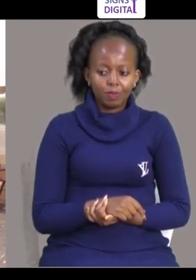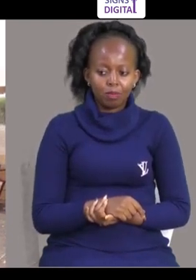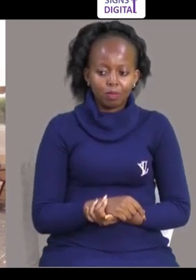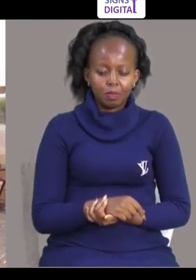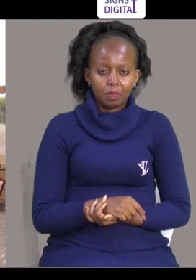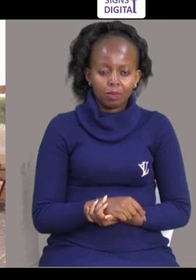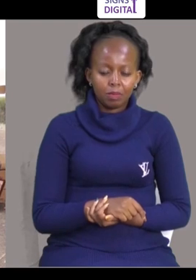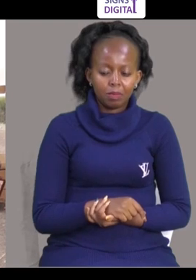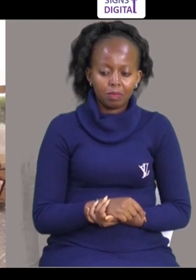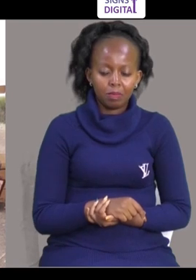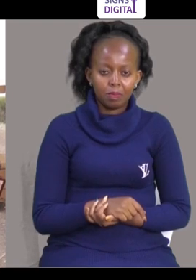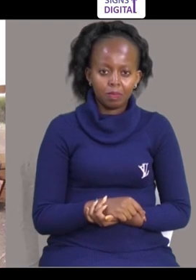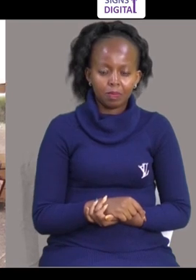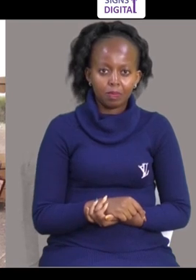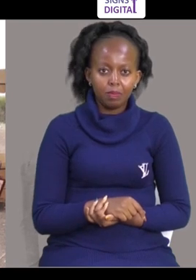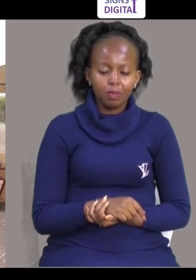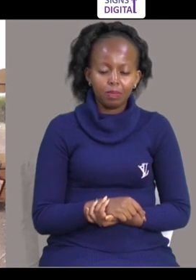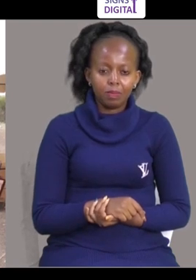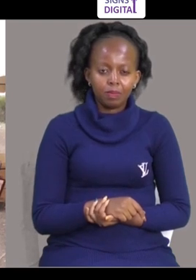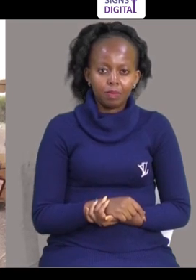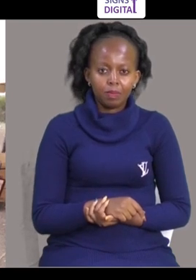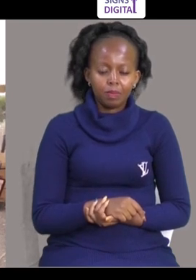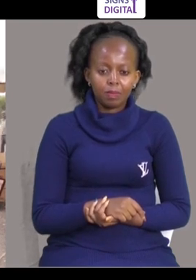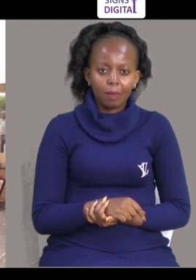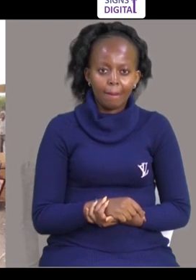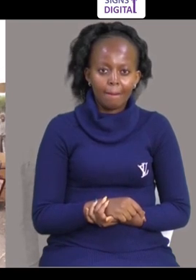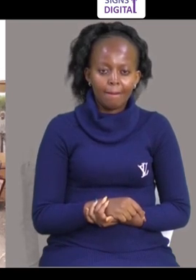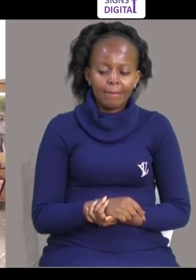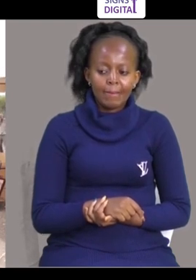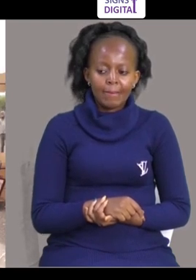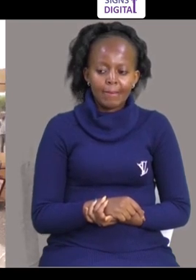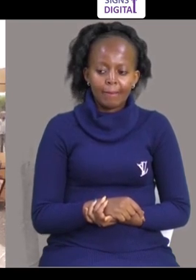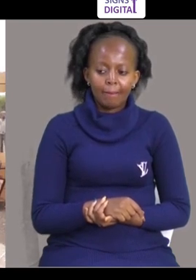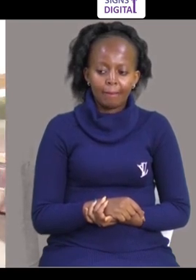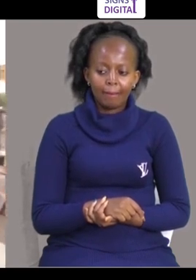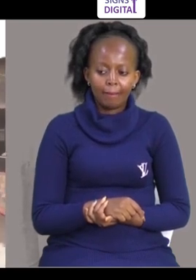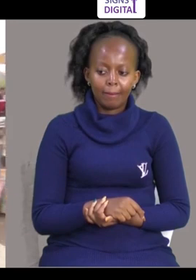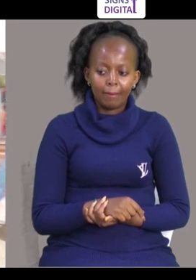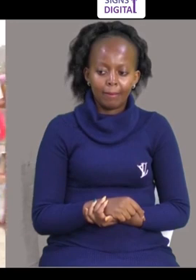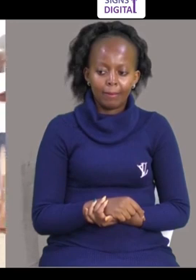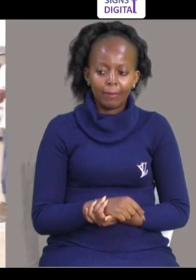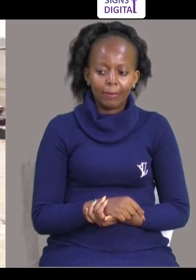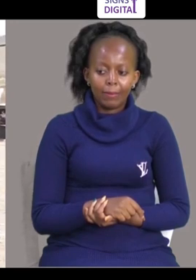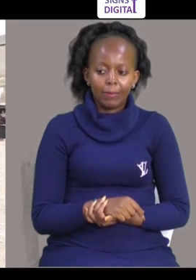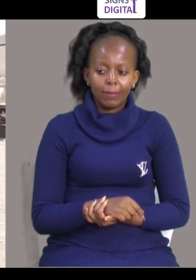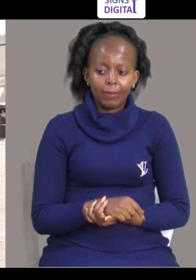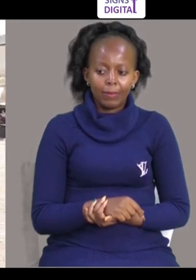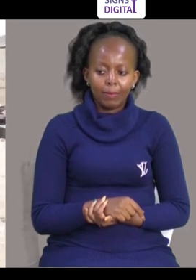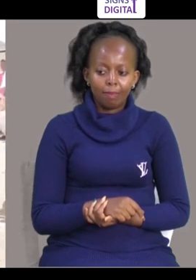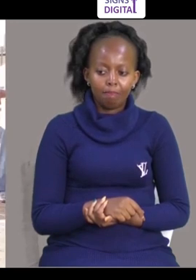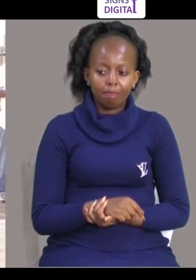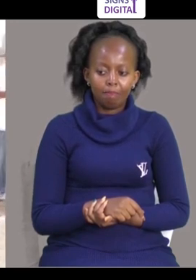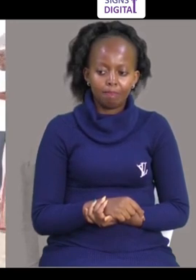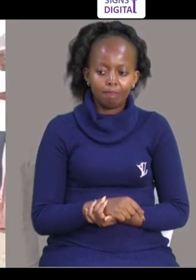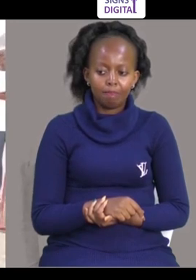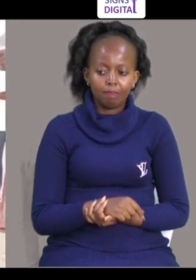Aya inazongo hivyo wachai na wenyewe Aya huyo ni neko leso hapa kwetu Yes ndo hivyo Aya hapa